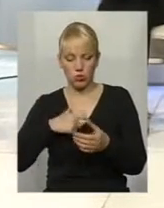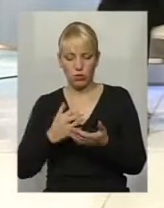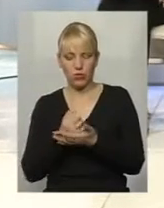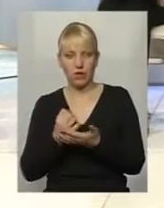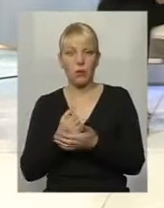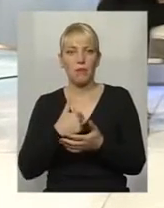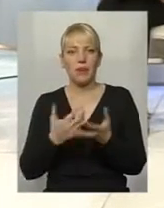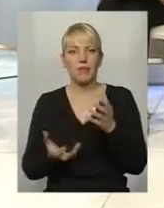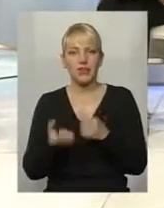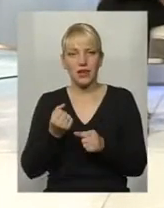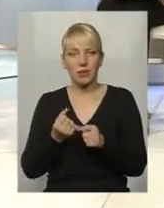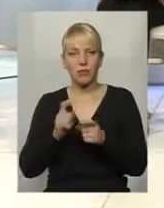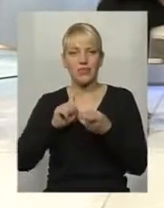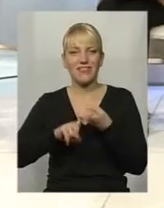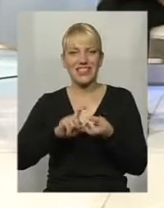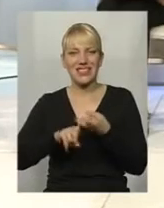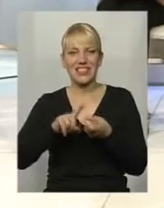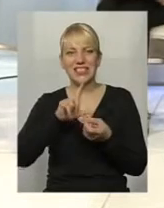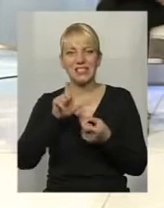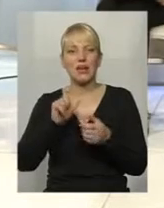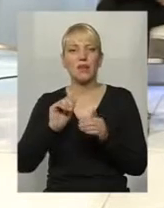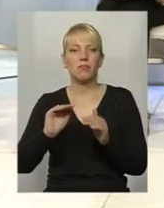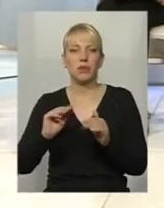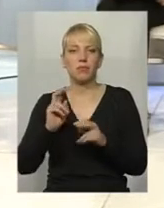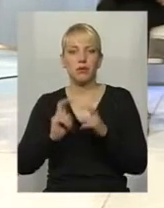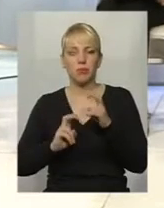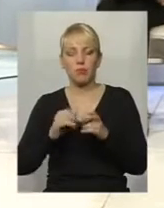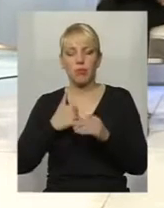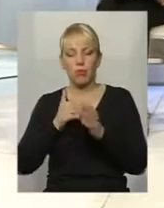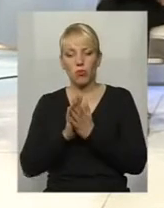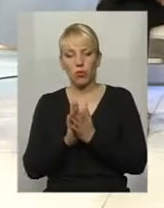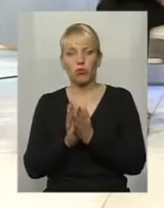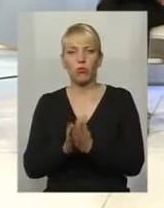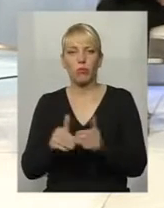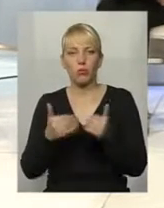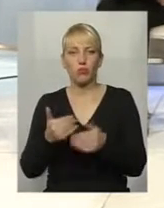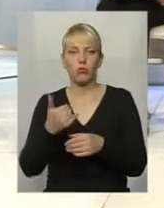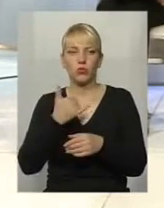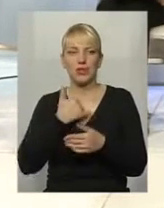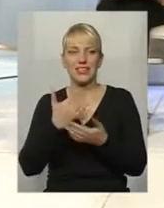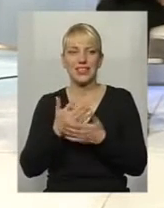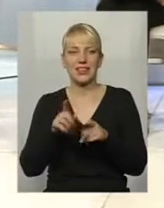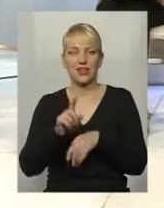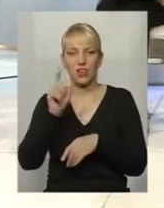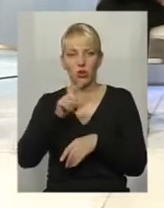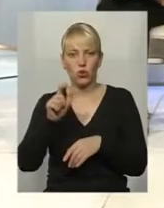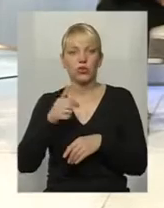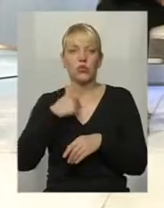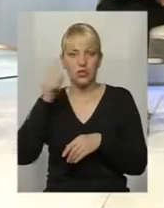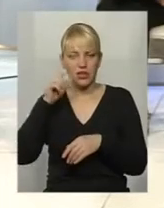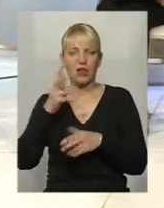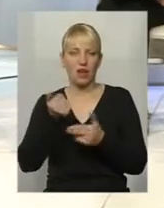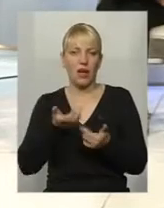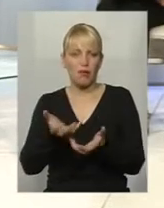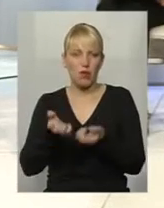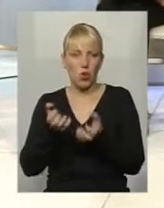з підприємцями. Просимо, пропонуємо, що в нас є такі люди. Ми знаємо про них. І іноді її приймають на роботу.